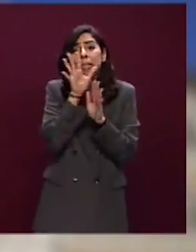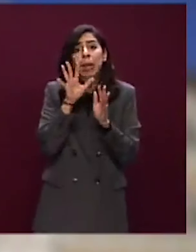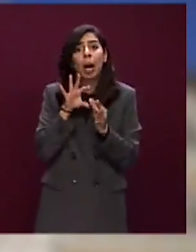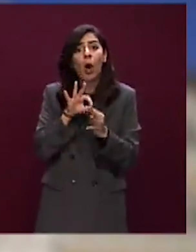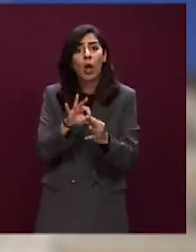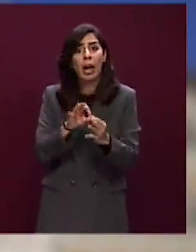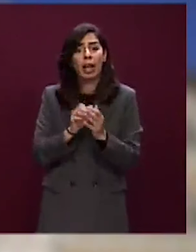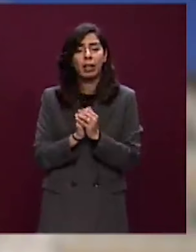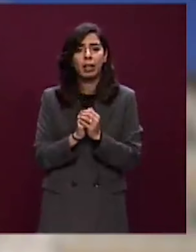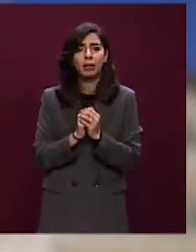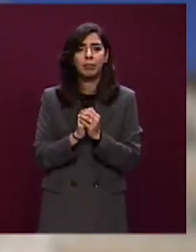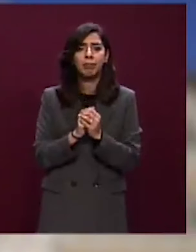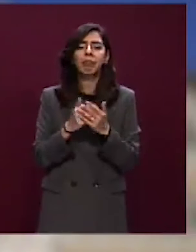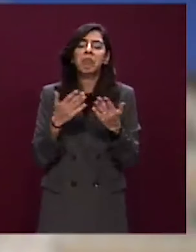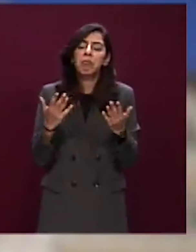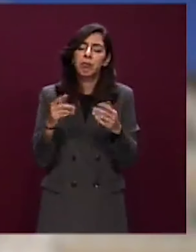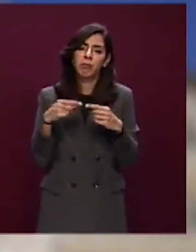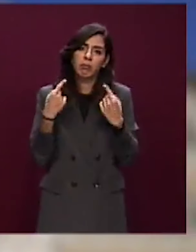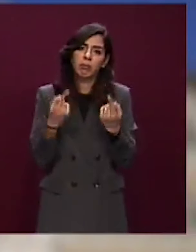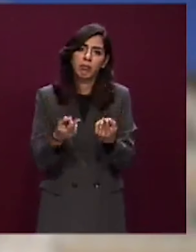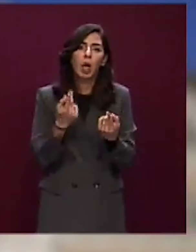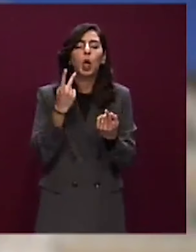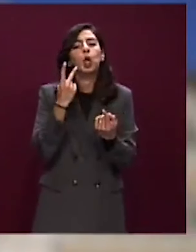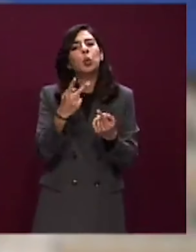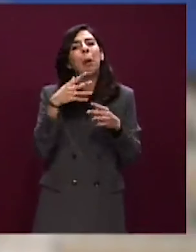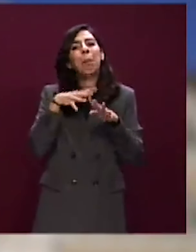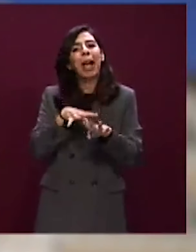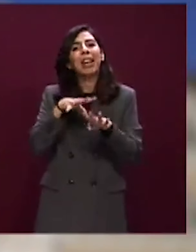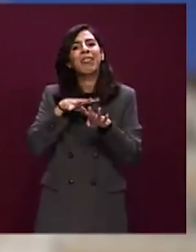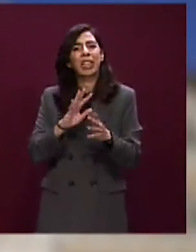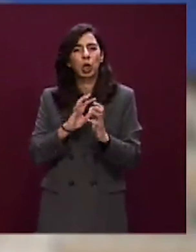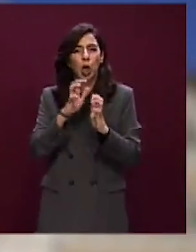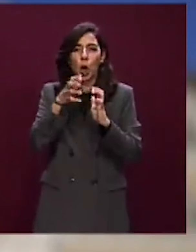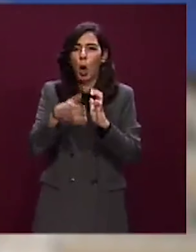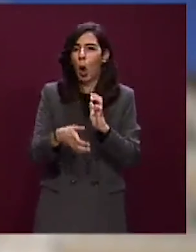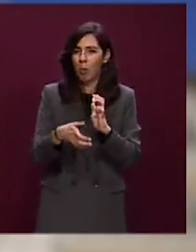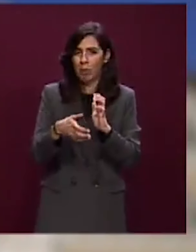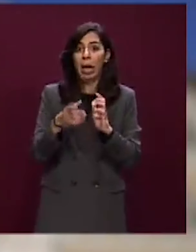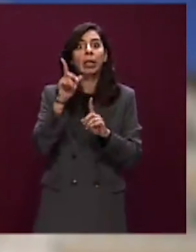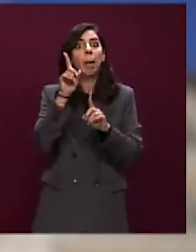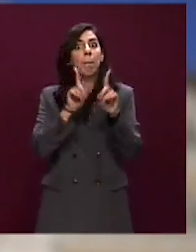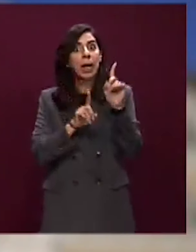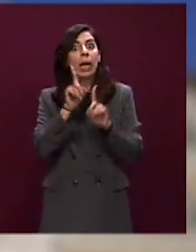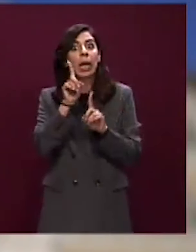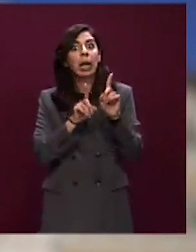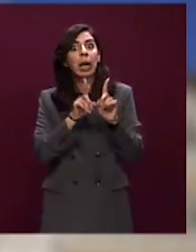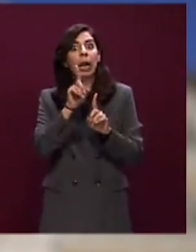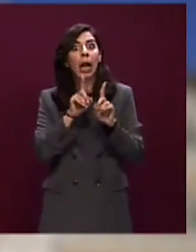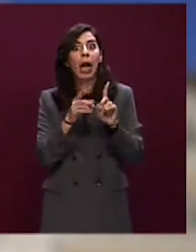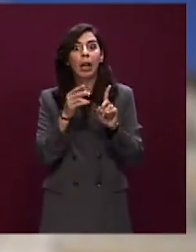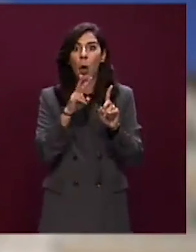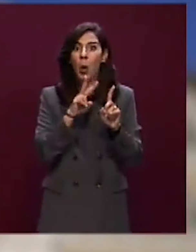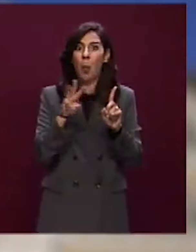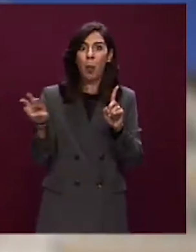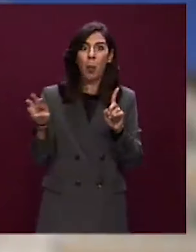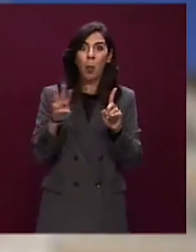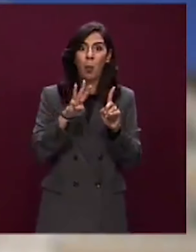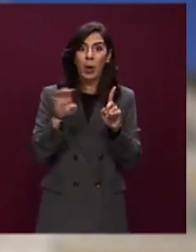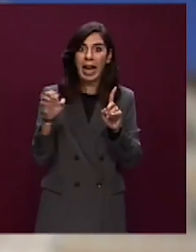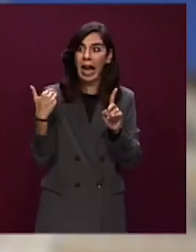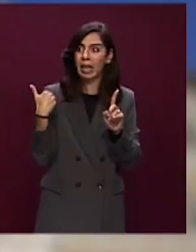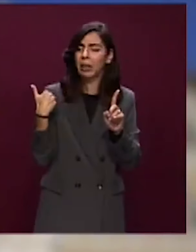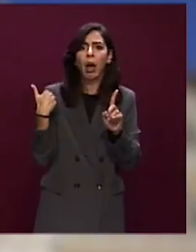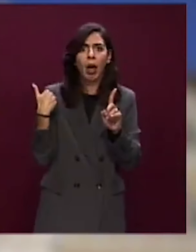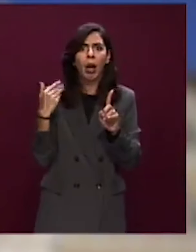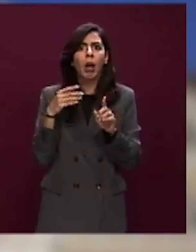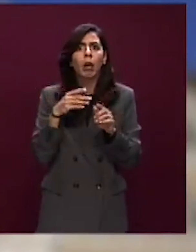'ordine pubblico in due manifestazioni molto complicate dell'ultimo fine settimana a Milano? Molto bene. Per cui il tema non è la